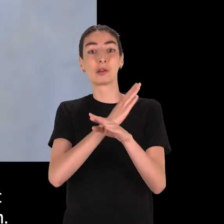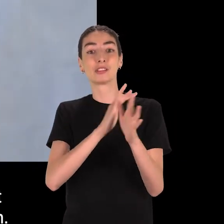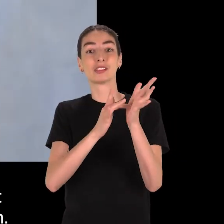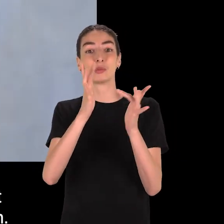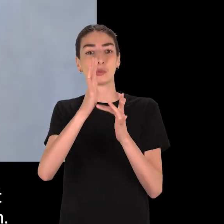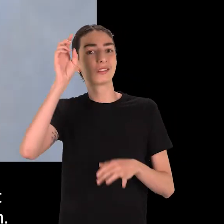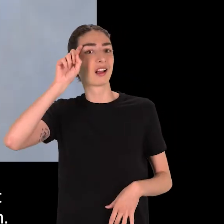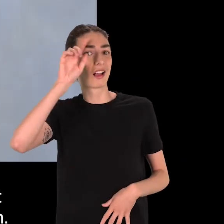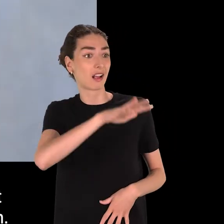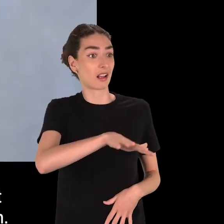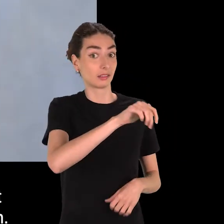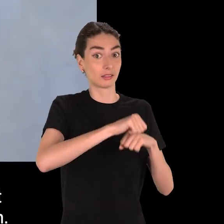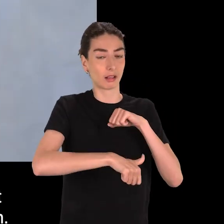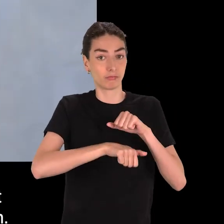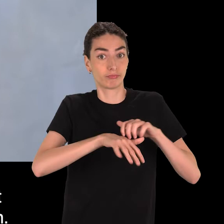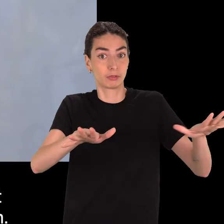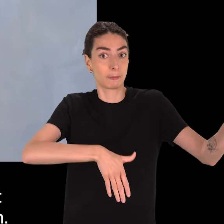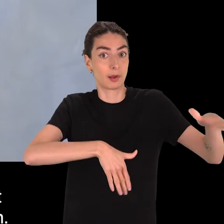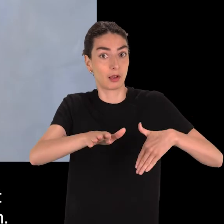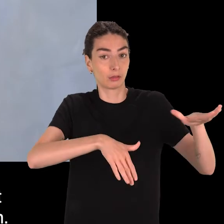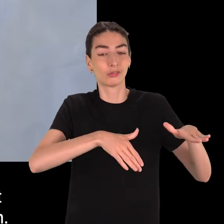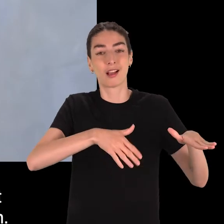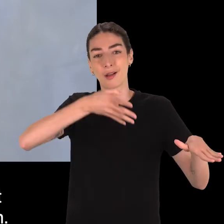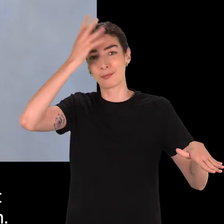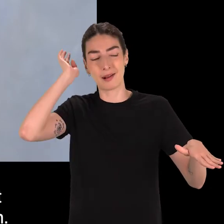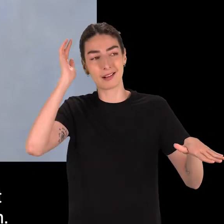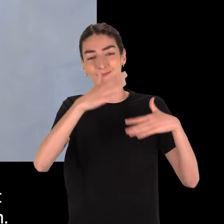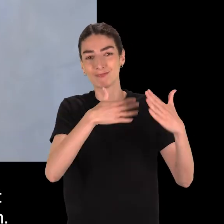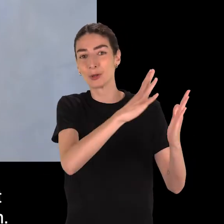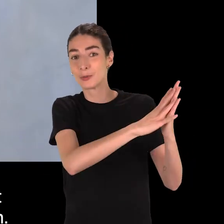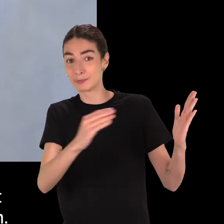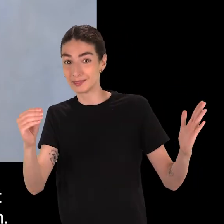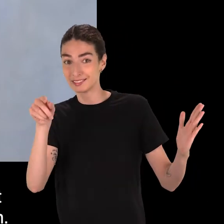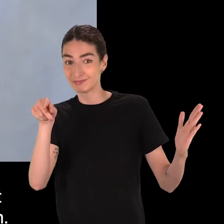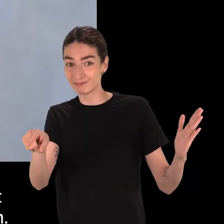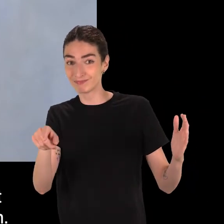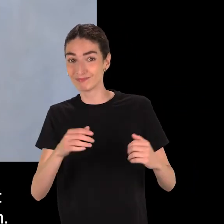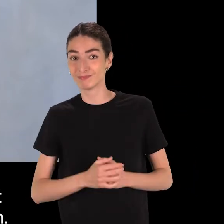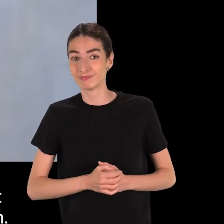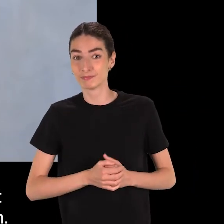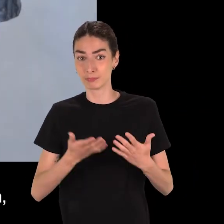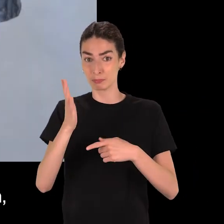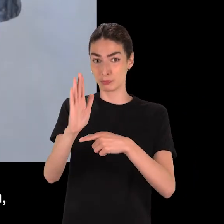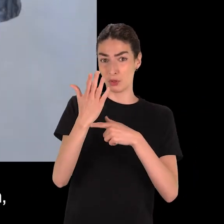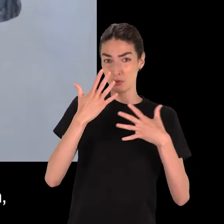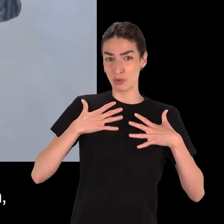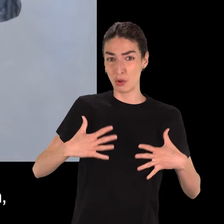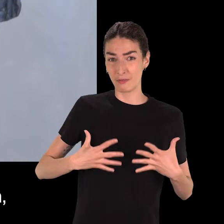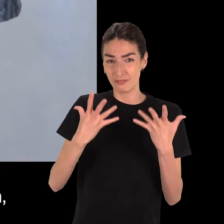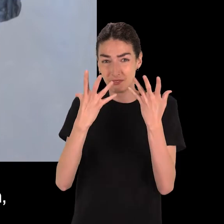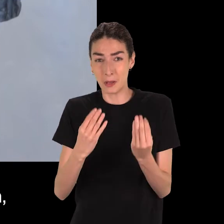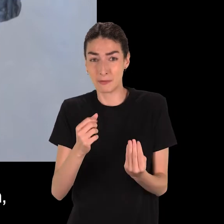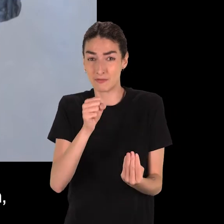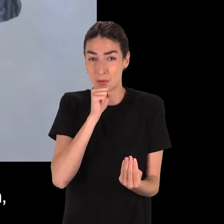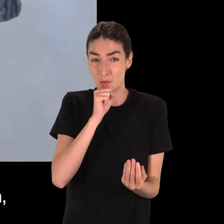de sujet a eu un grand succès à partir du 3e siècle avant notre ère dans le monde grec et a été repris dans le monde romain. La nudité permet